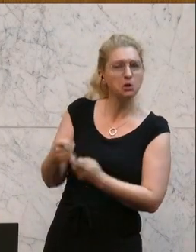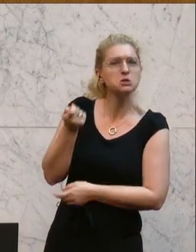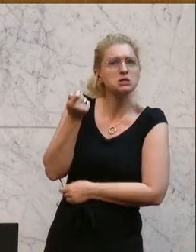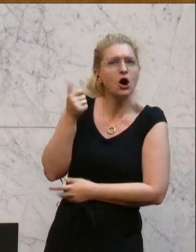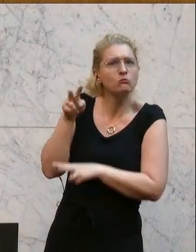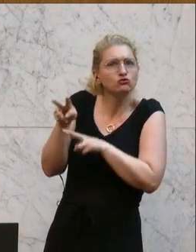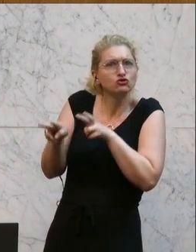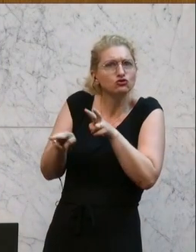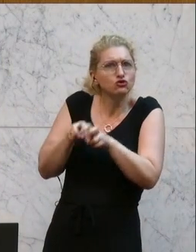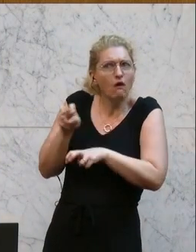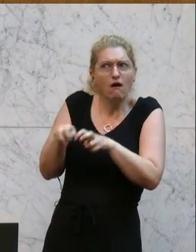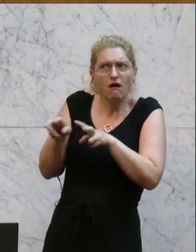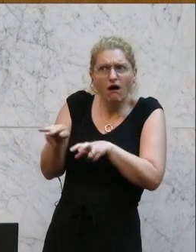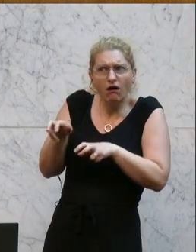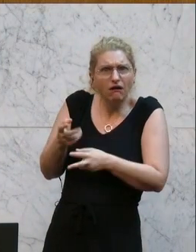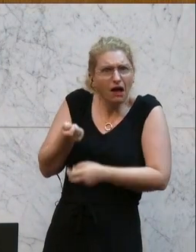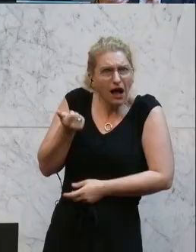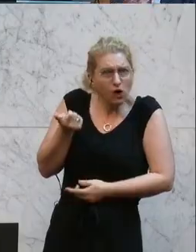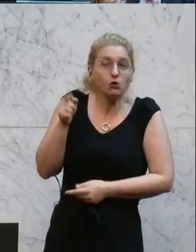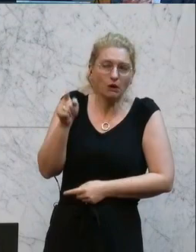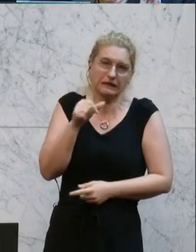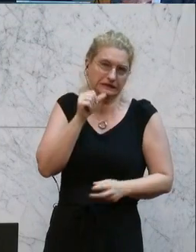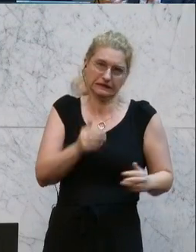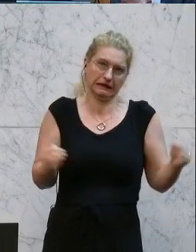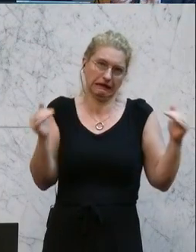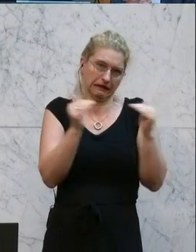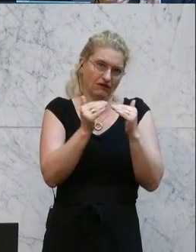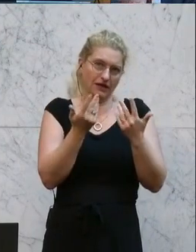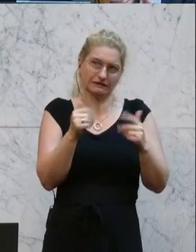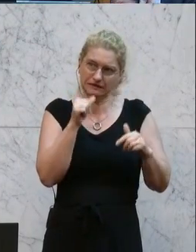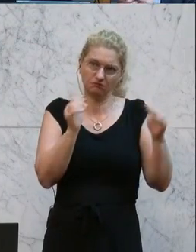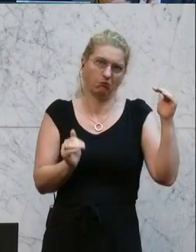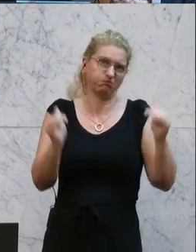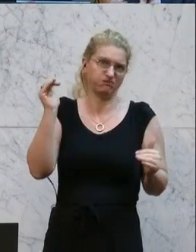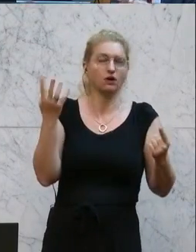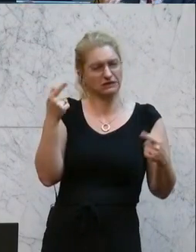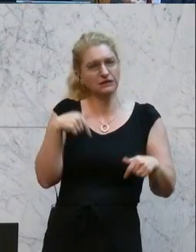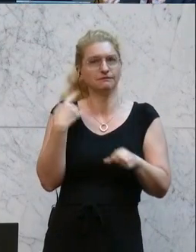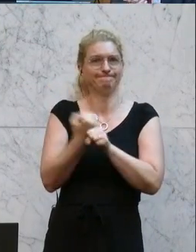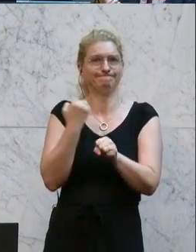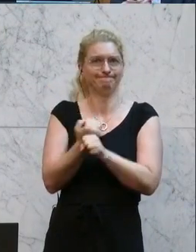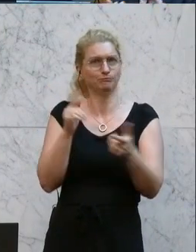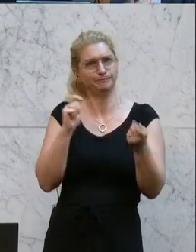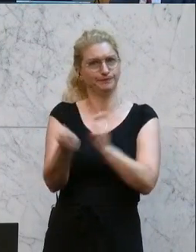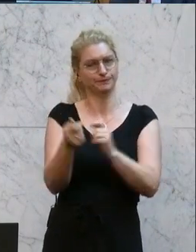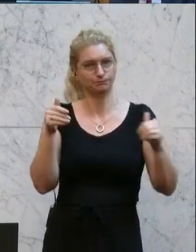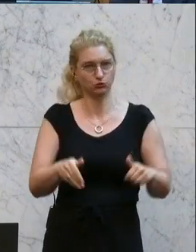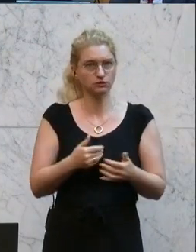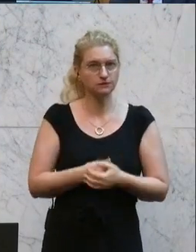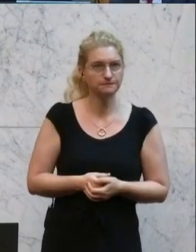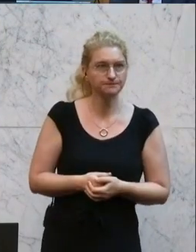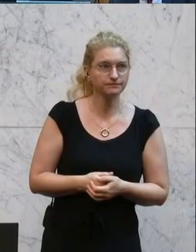ist die Ungerechtigkeit, die wir angehen müssen und die wir beenden müssen. Mehr als 80 Prozent des gesamten